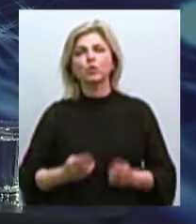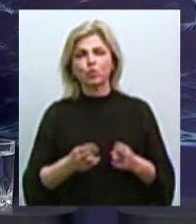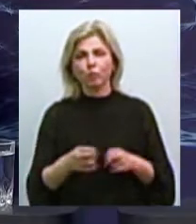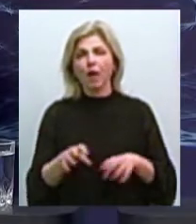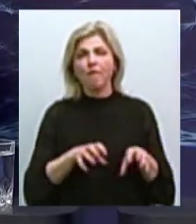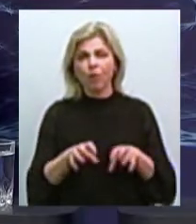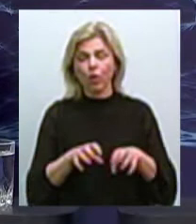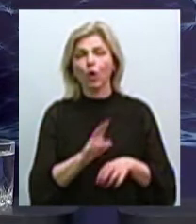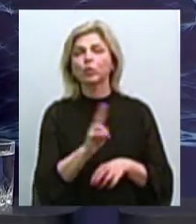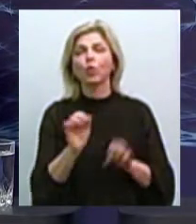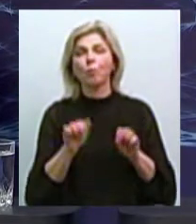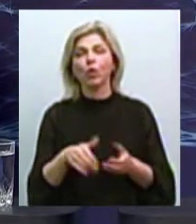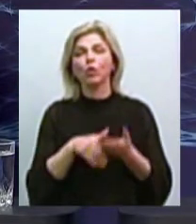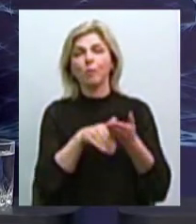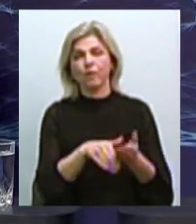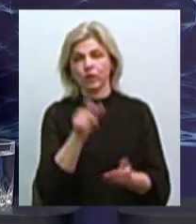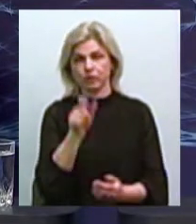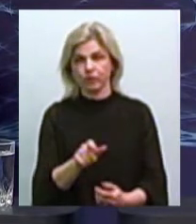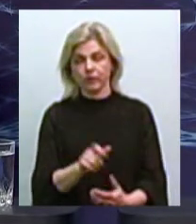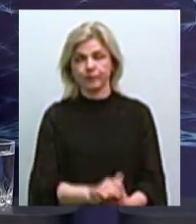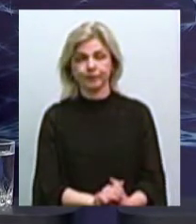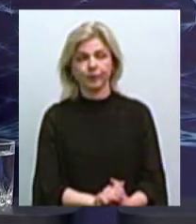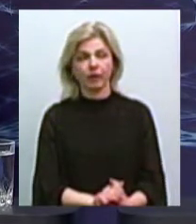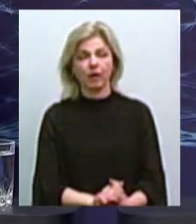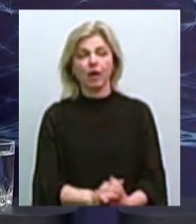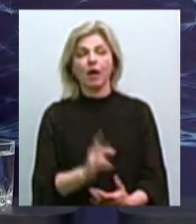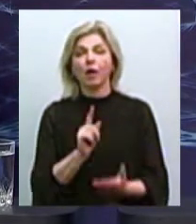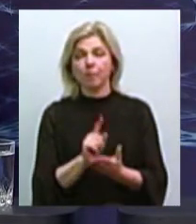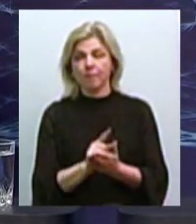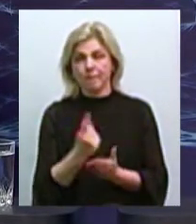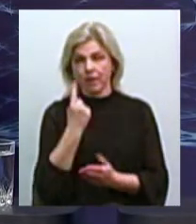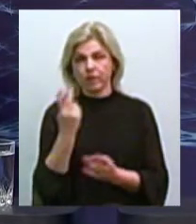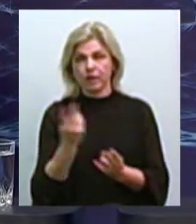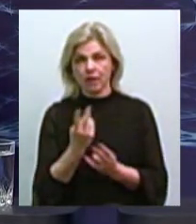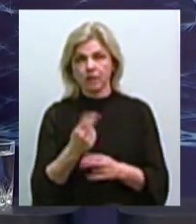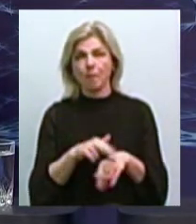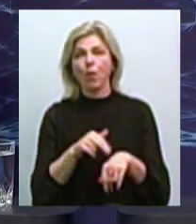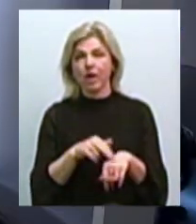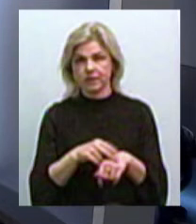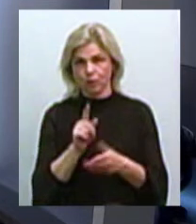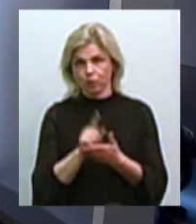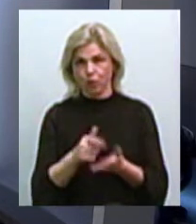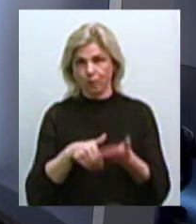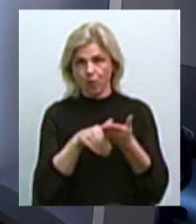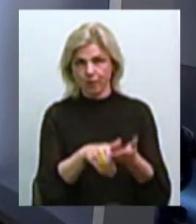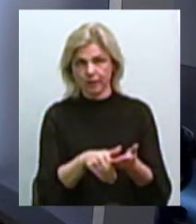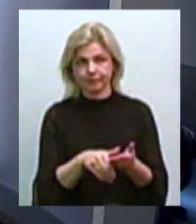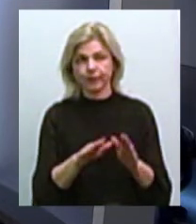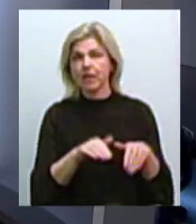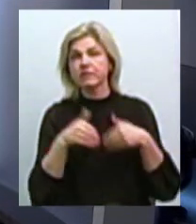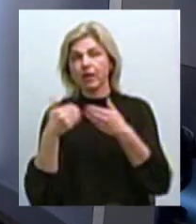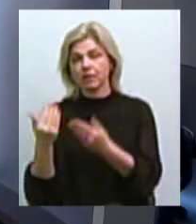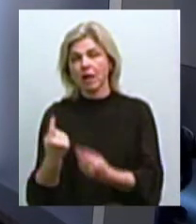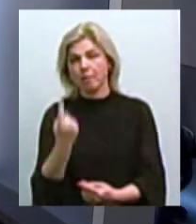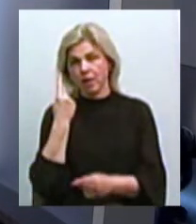ошуканому? Ну, ошуканій в першу чергу повинна допомогти наша поліція. Тобто, звертатись в першу